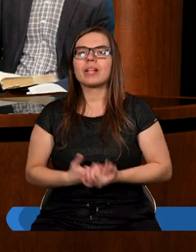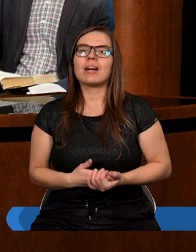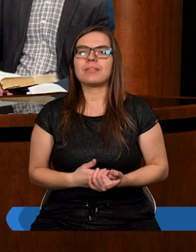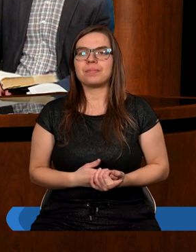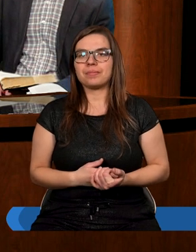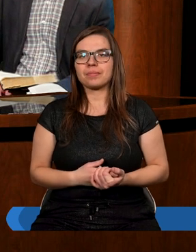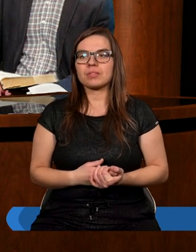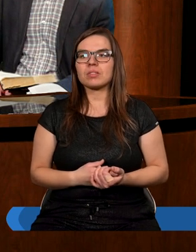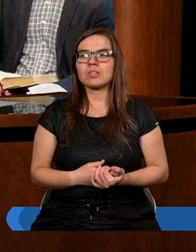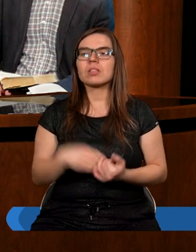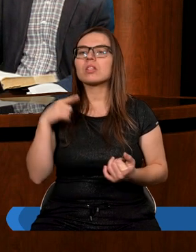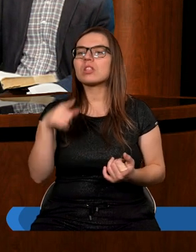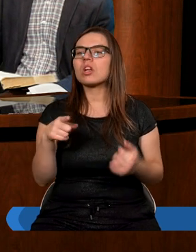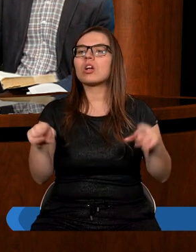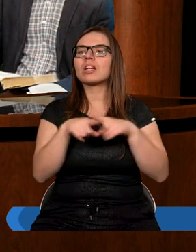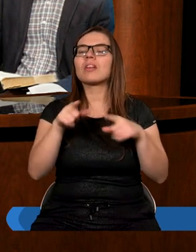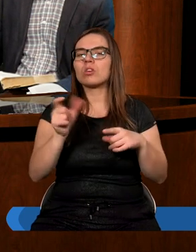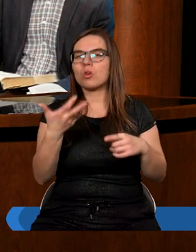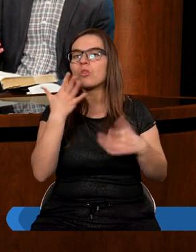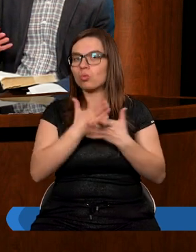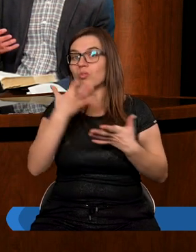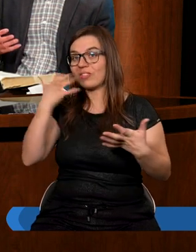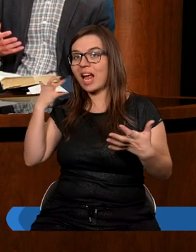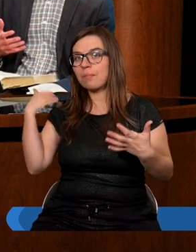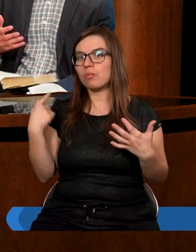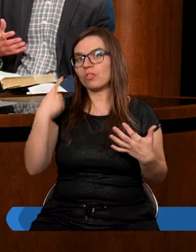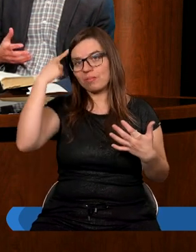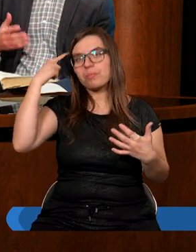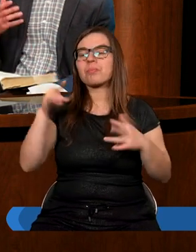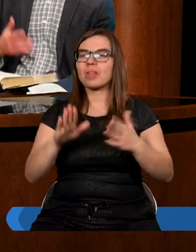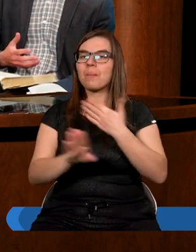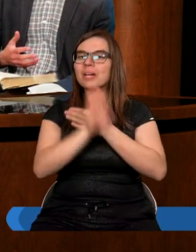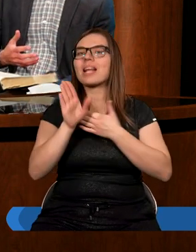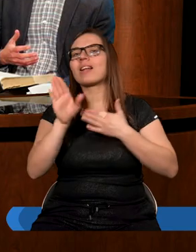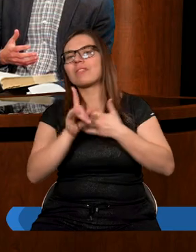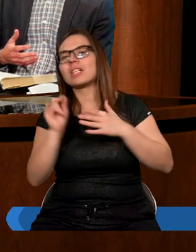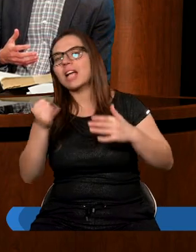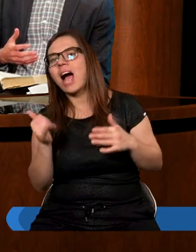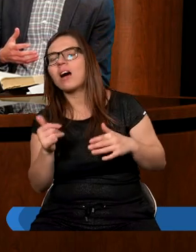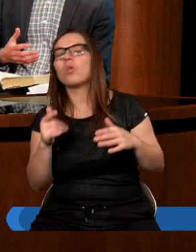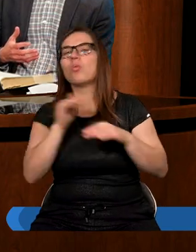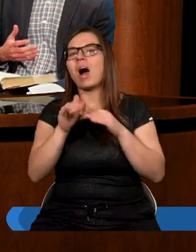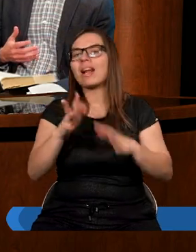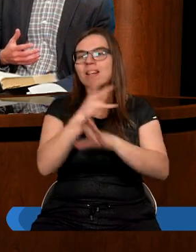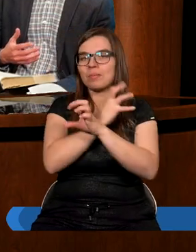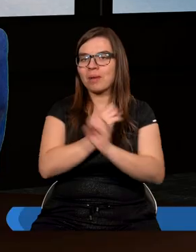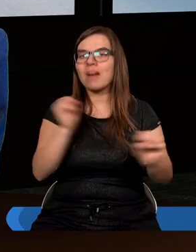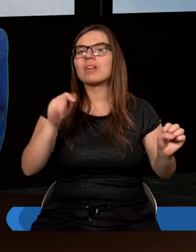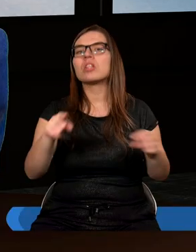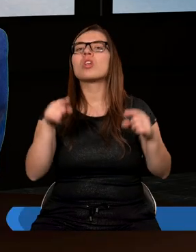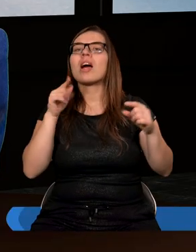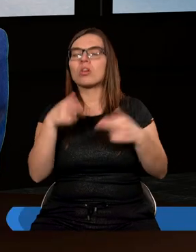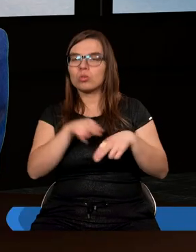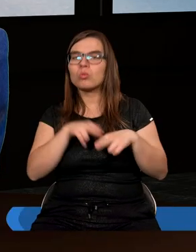Pierwsza rzecz to to, o czym już wcześniej wspominaliśmy. Bóg jest przedstawiony jako władca ziemi, jako ten, który